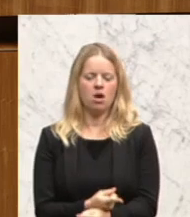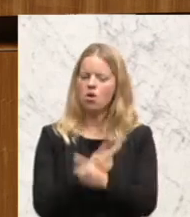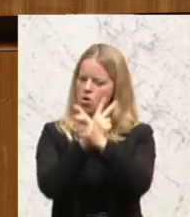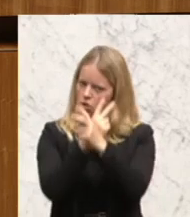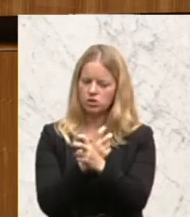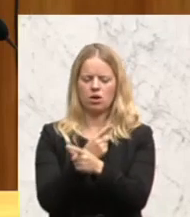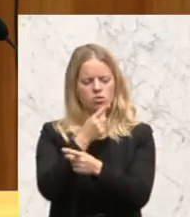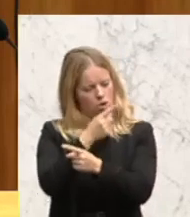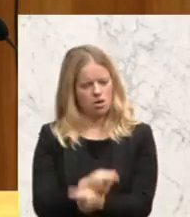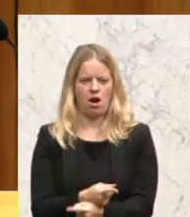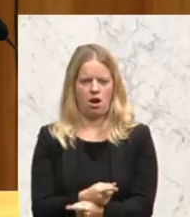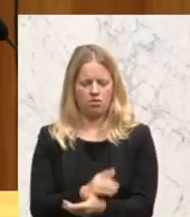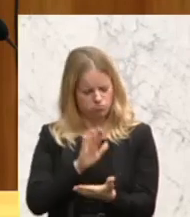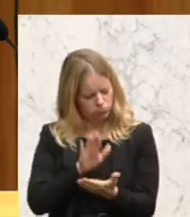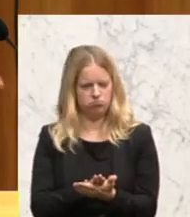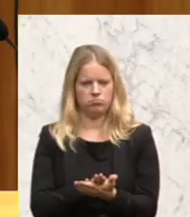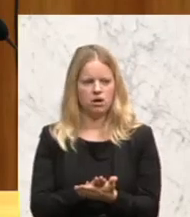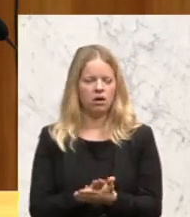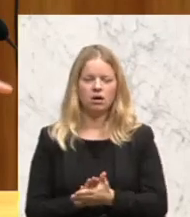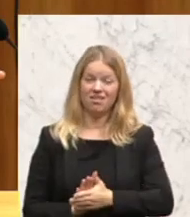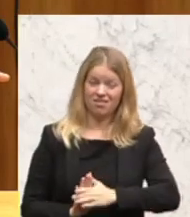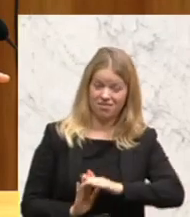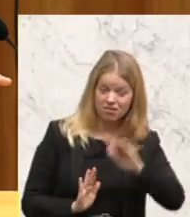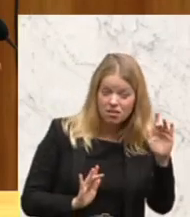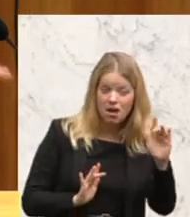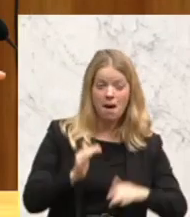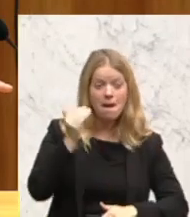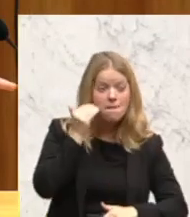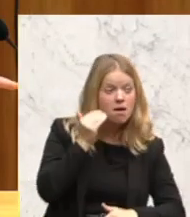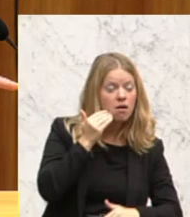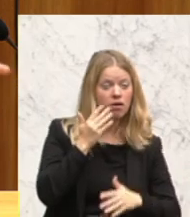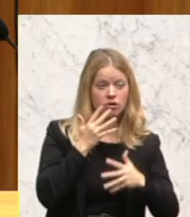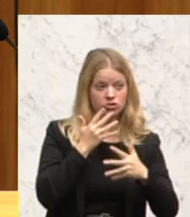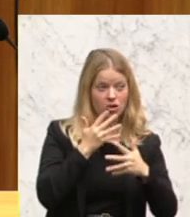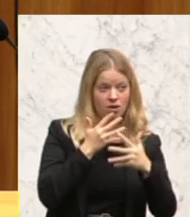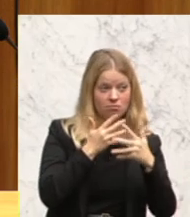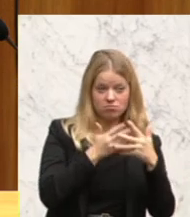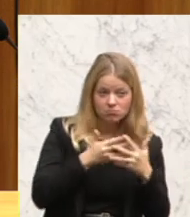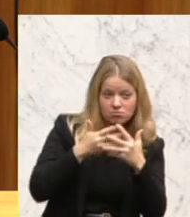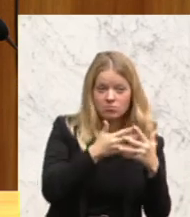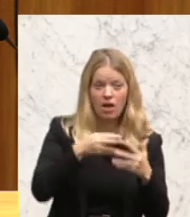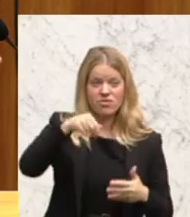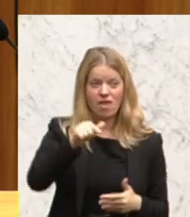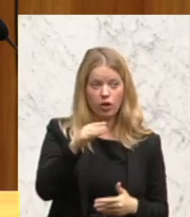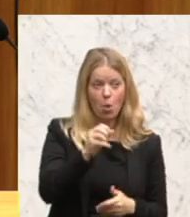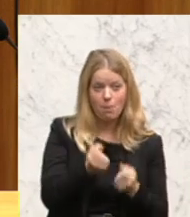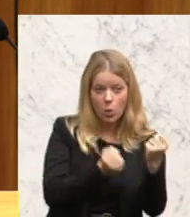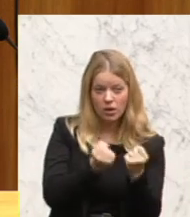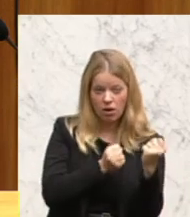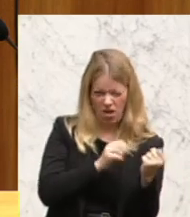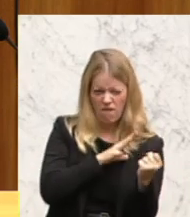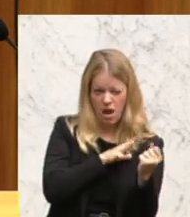Neutralität gegenüber gefährlicher amerikanischer und NATO-Politik verteidigen. Aber wir werden sie vor allem gegenüber